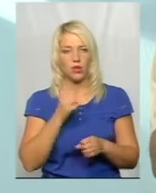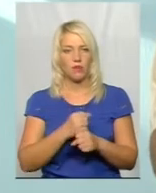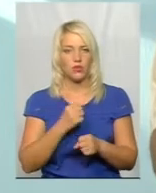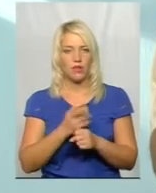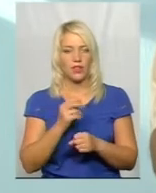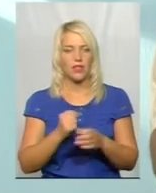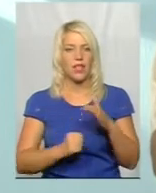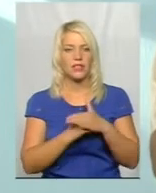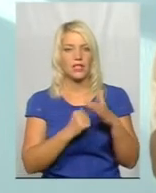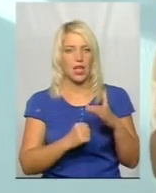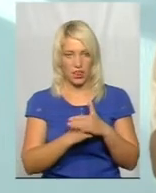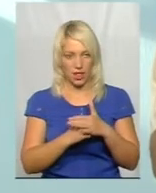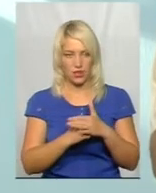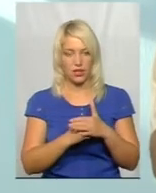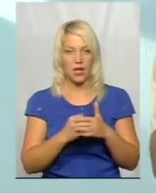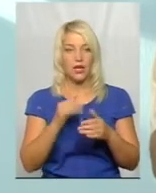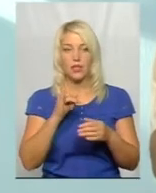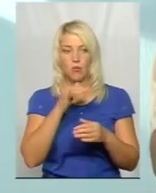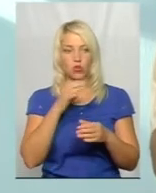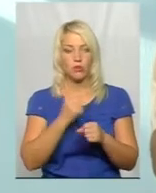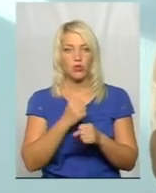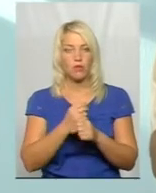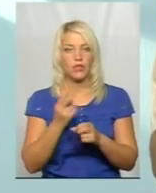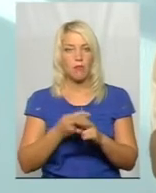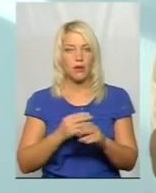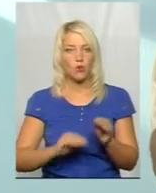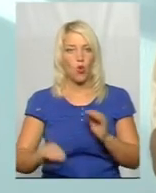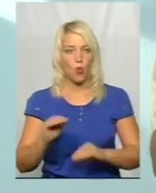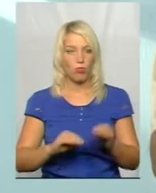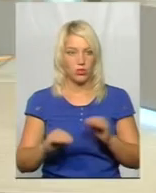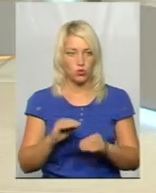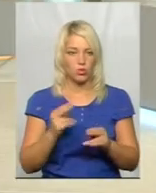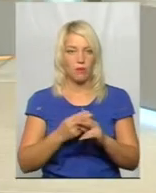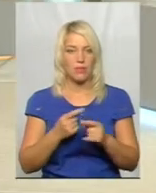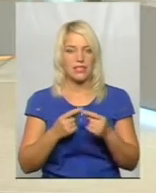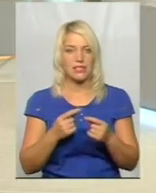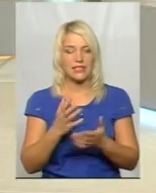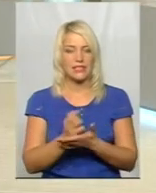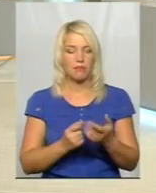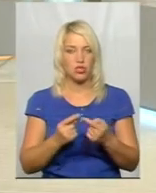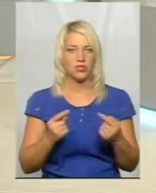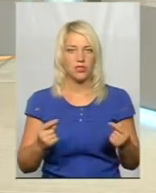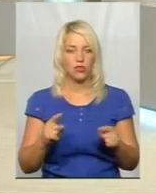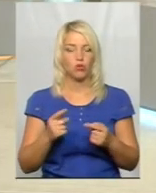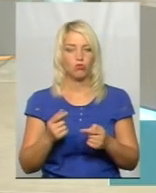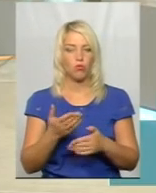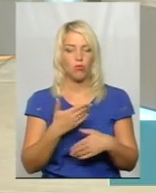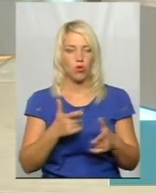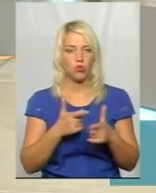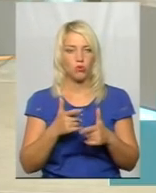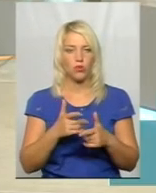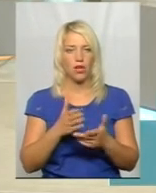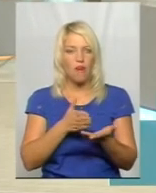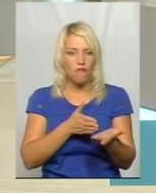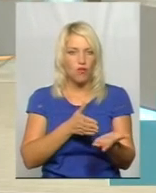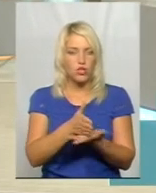і не може працювати без комплектуючих, без запчастин. Тому агент з постачання, ми його готуємо вузько-направленим